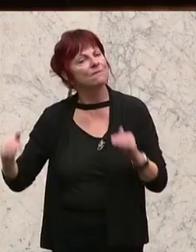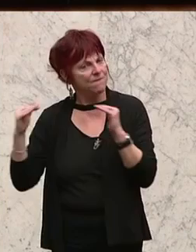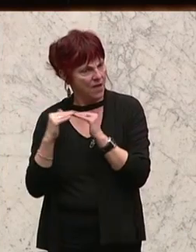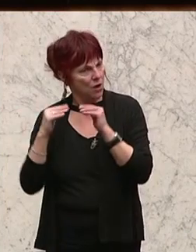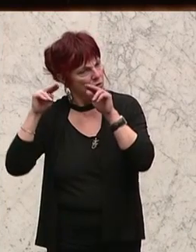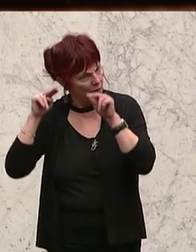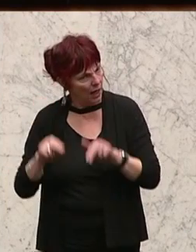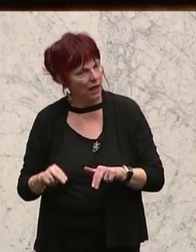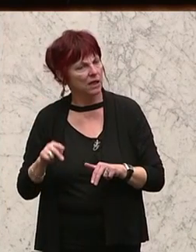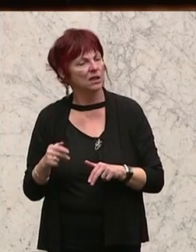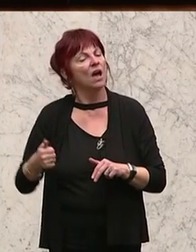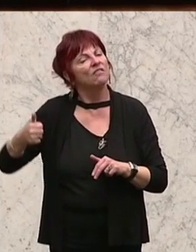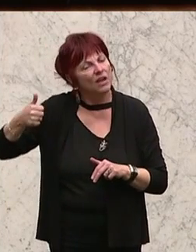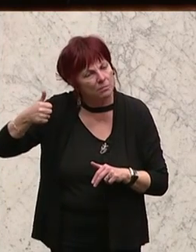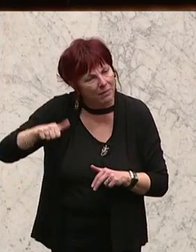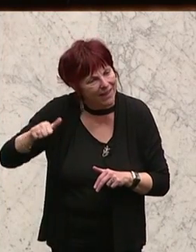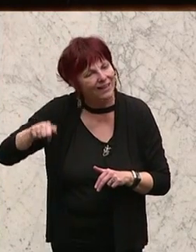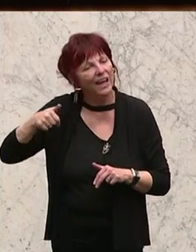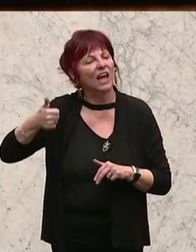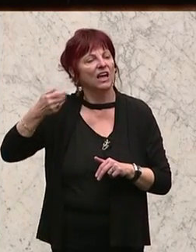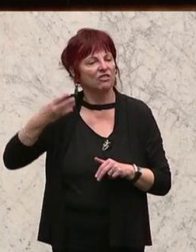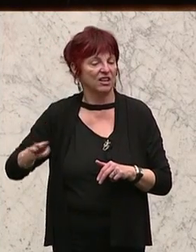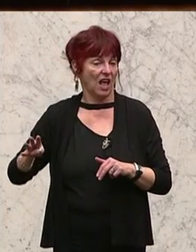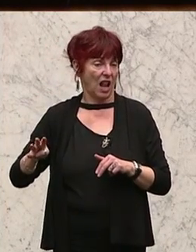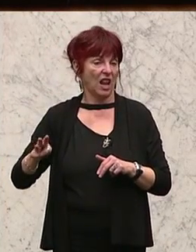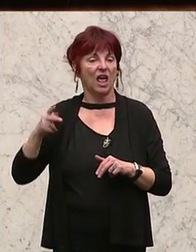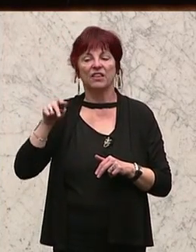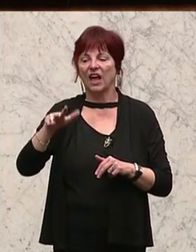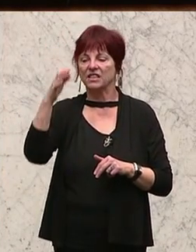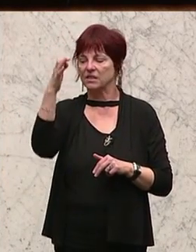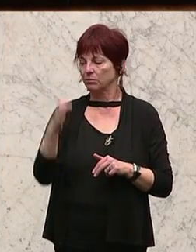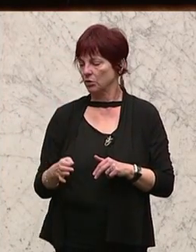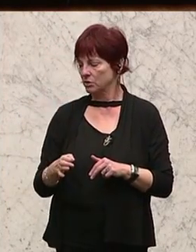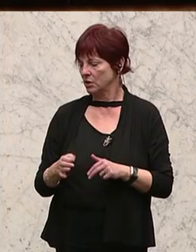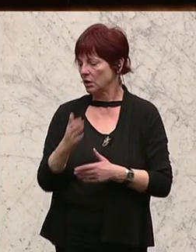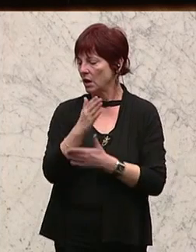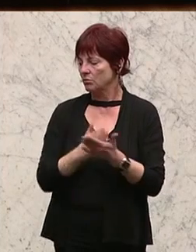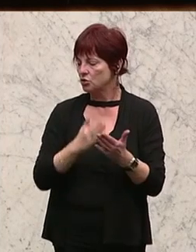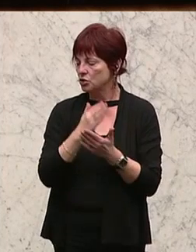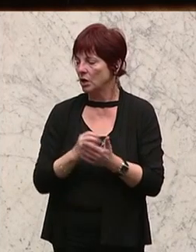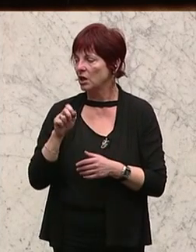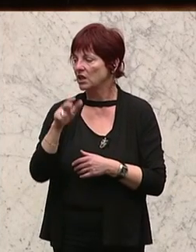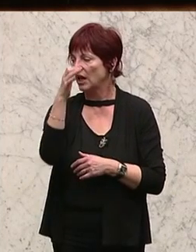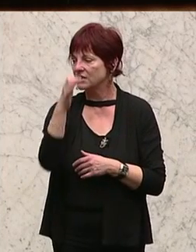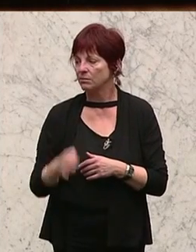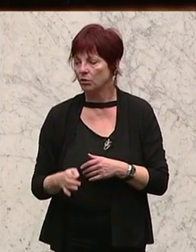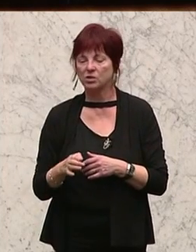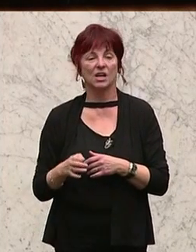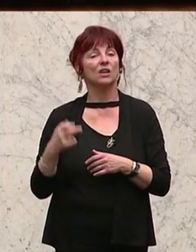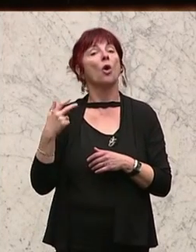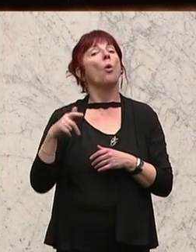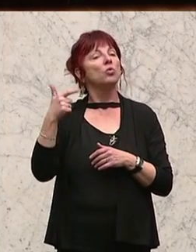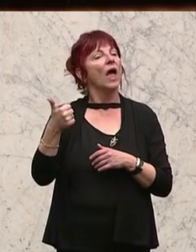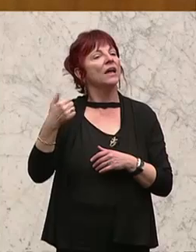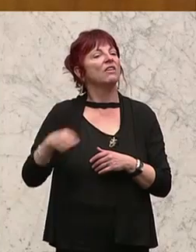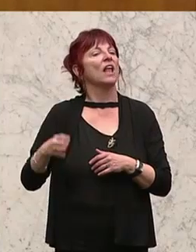Beiträge in diesem Quartal um 13 Prozent oder im Schnitt um 13 Prozent und für das Quartal 53 Prozent